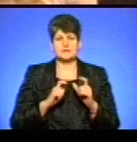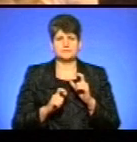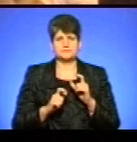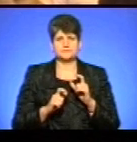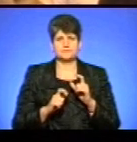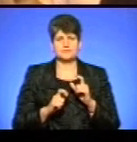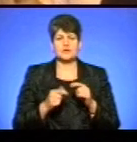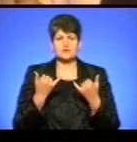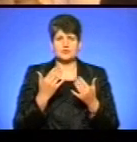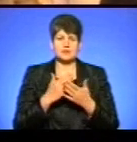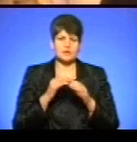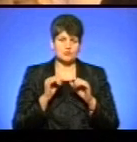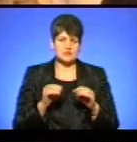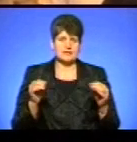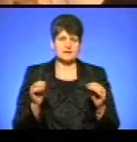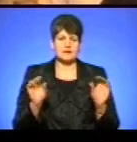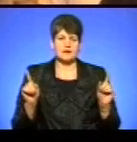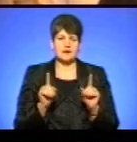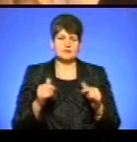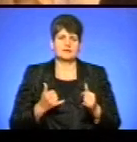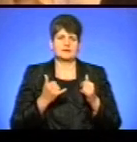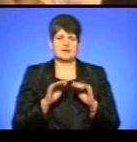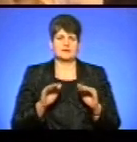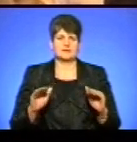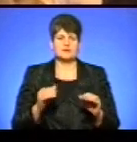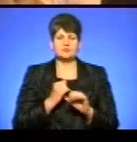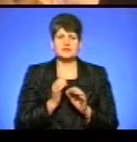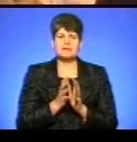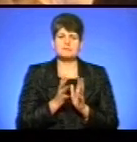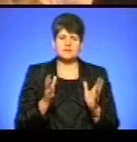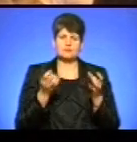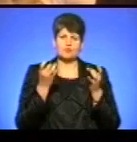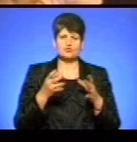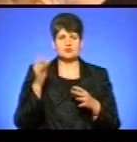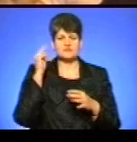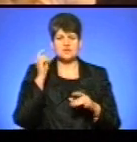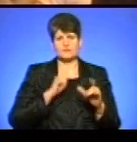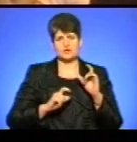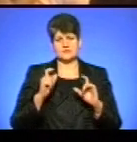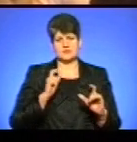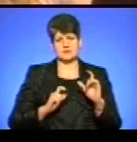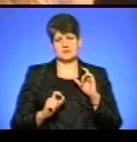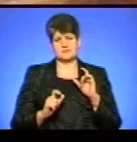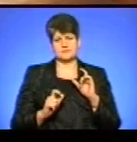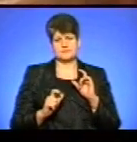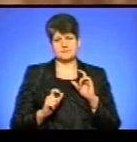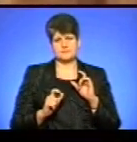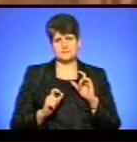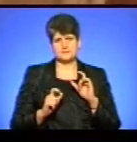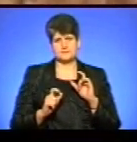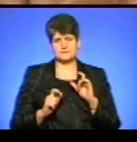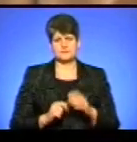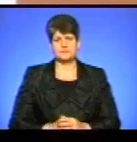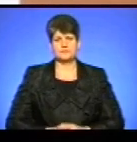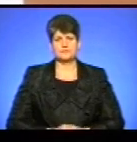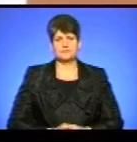«Сьогодні є можливість грати для дітей і зробити щось більше, ніж просто навчатися в університеті». Годана